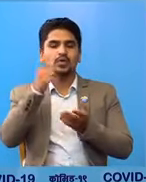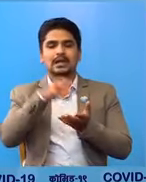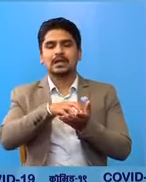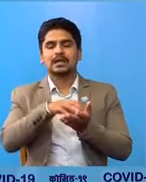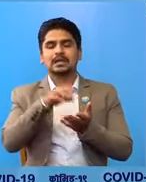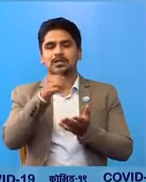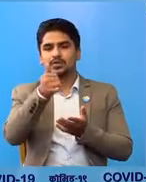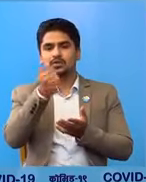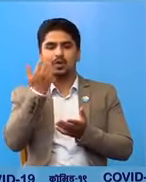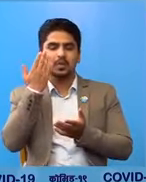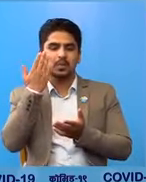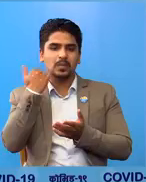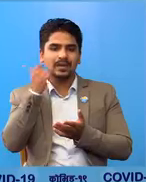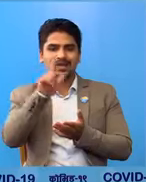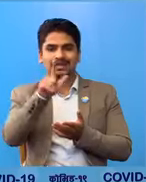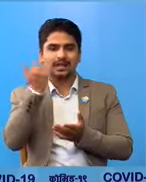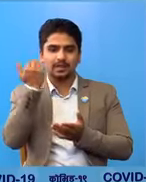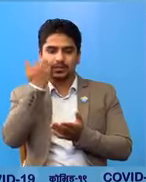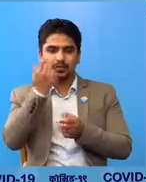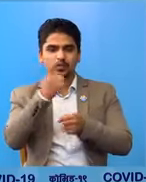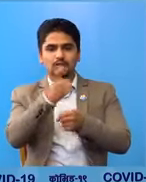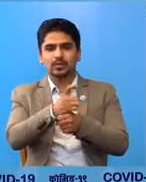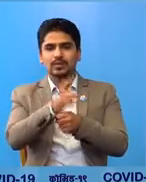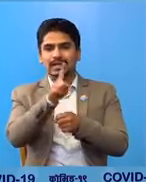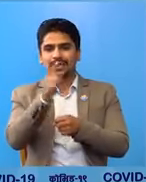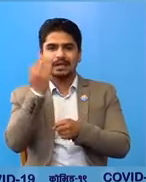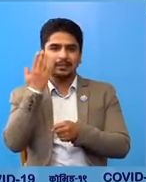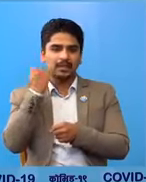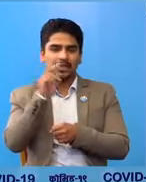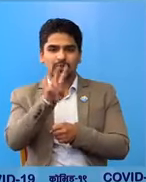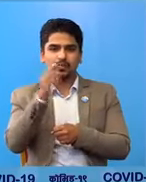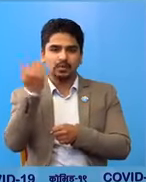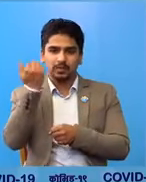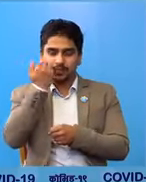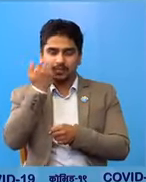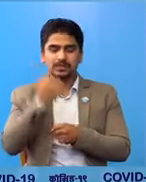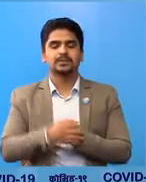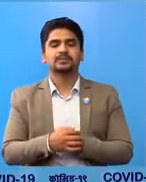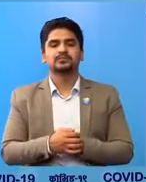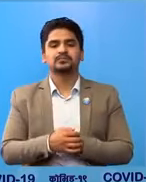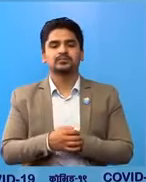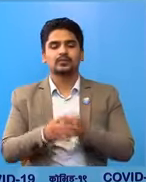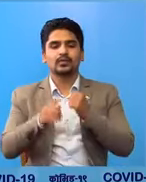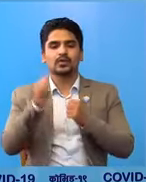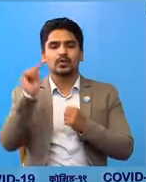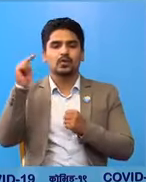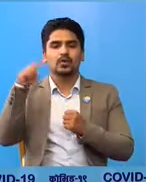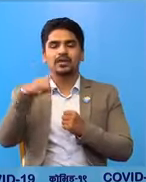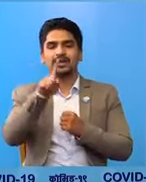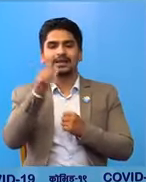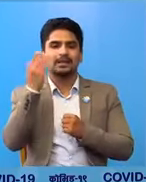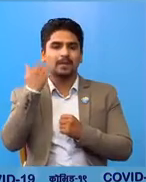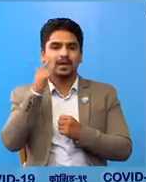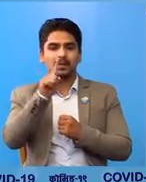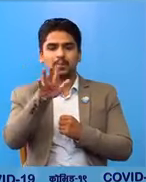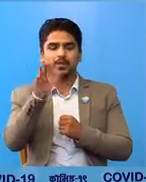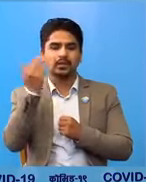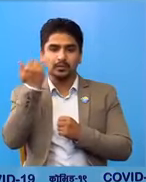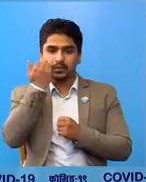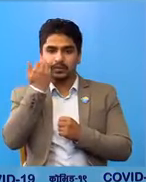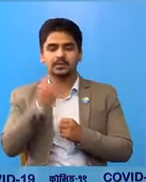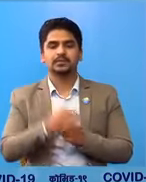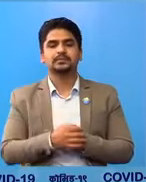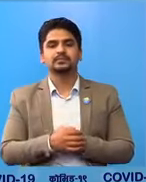महिलार साथ पुरूश, गुल्मी का 1 महिलार दुई पुरूश, कैलाली का 1 महिलार पंद्र पुरूश,